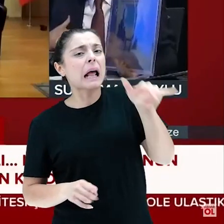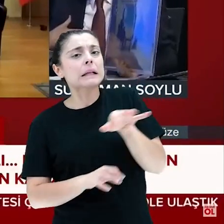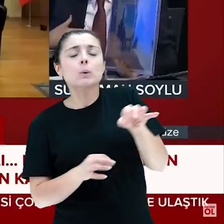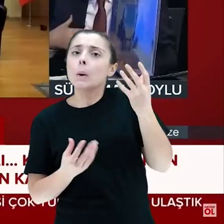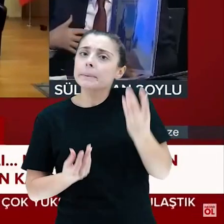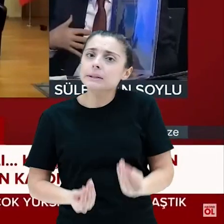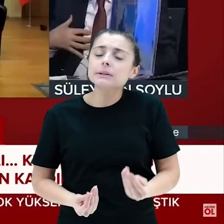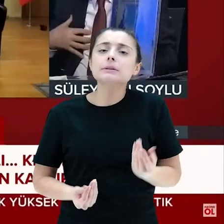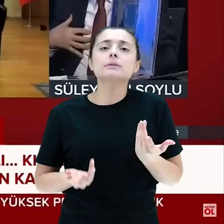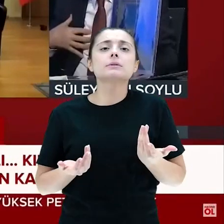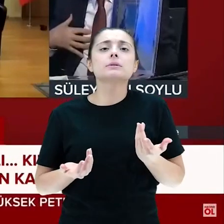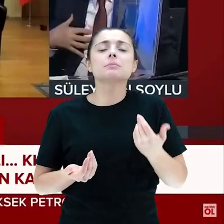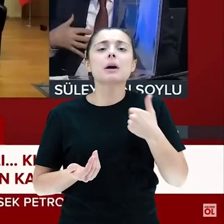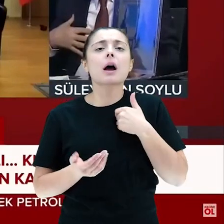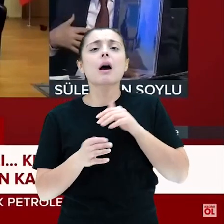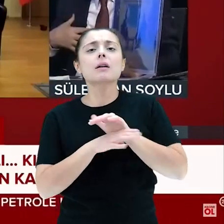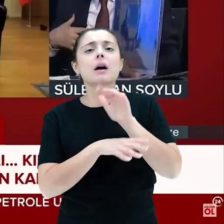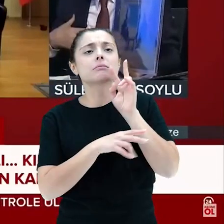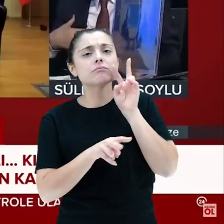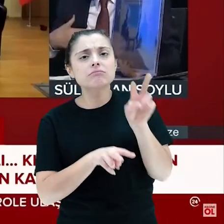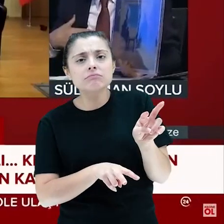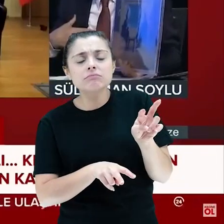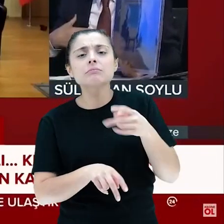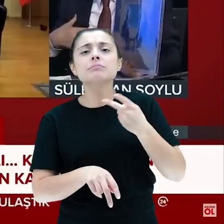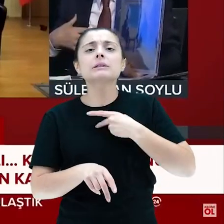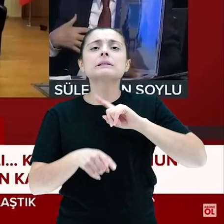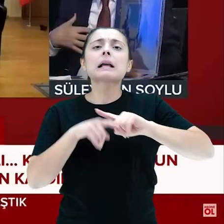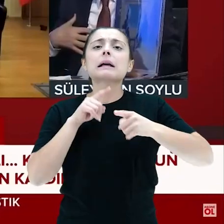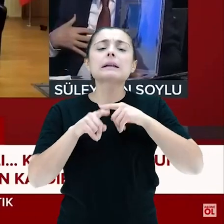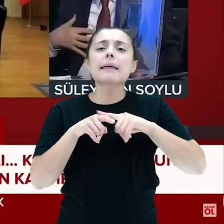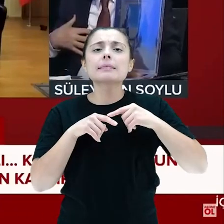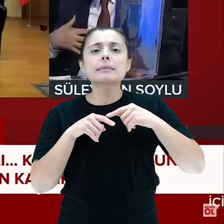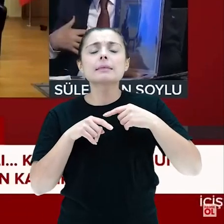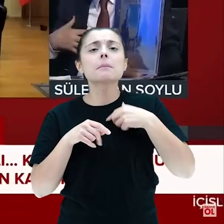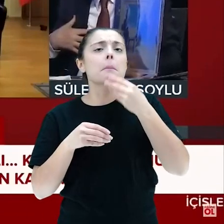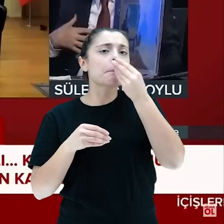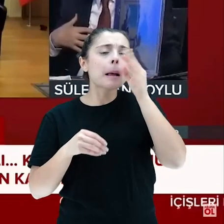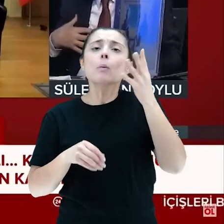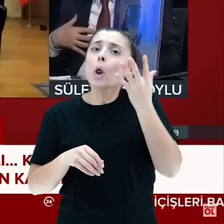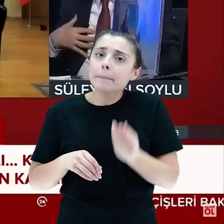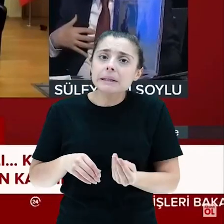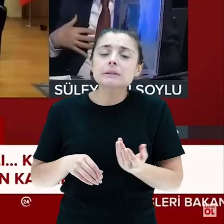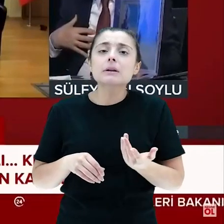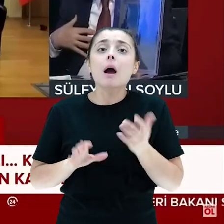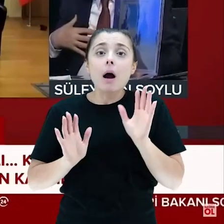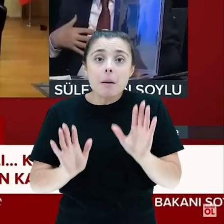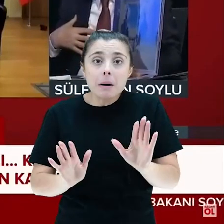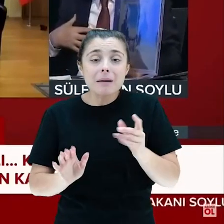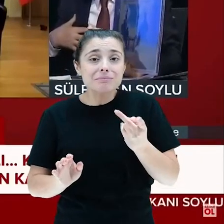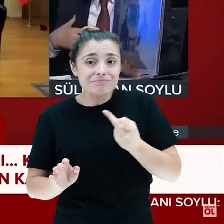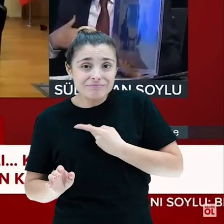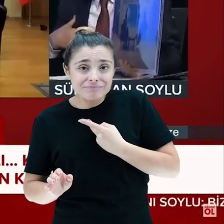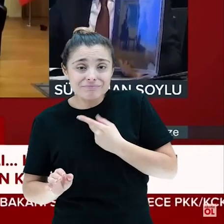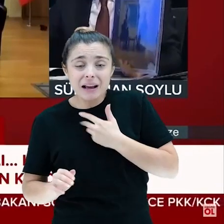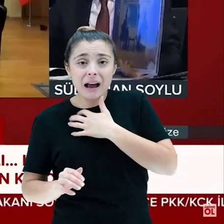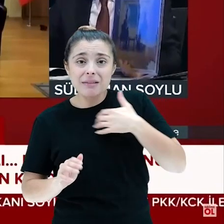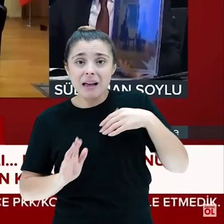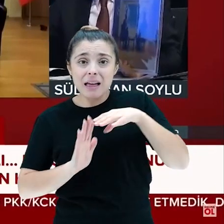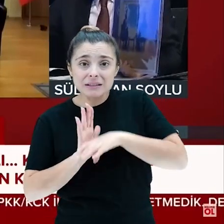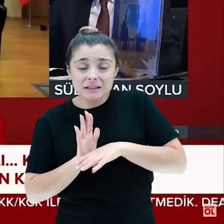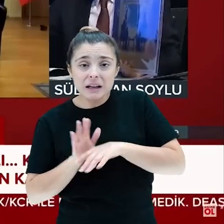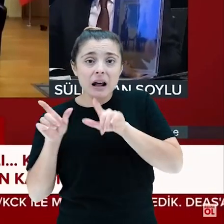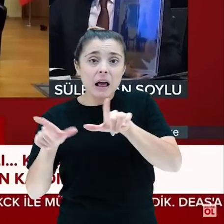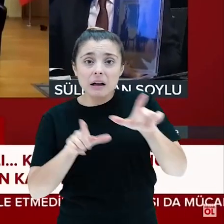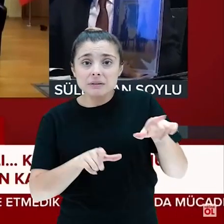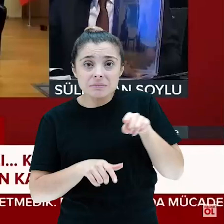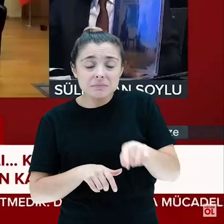Bizi haksız bulabilir. Bizim hayat bakışımızı, bizim siyaset düsturumuzu beğenmeyebilir. Ama bizim